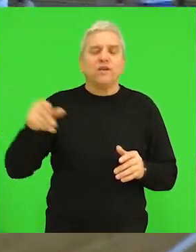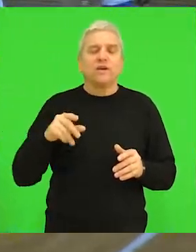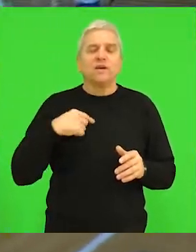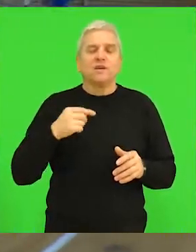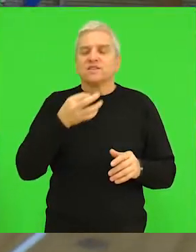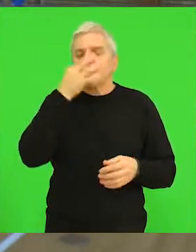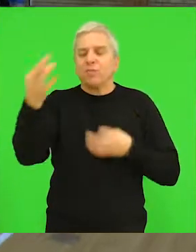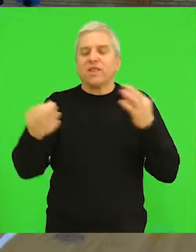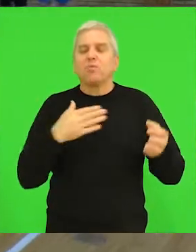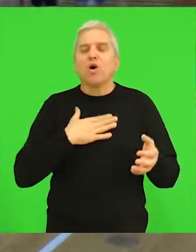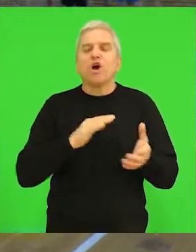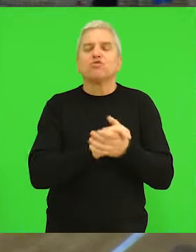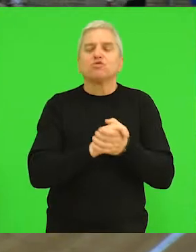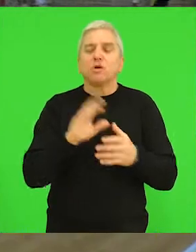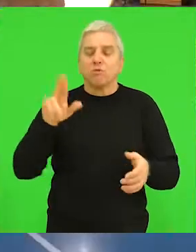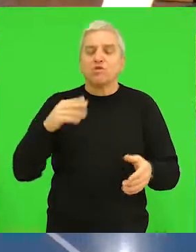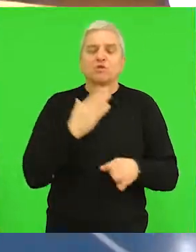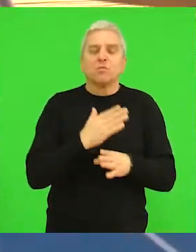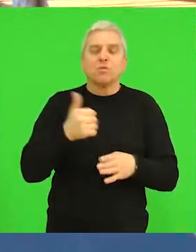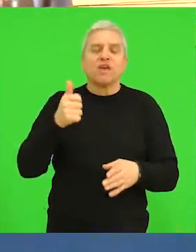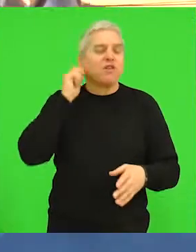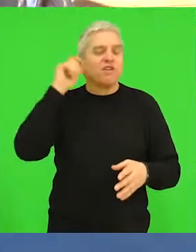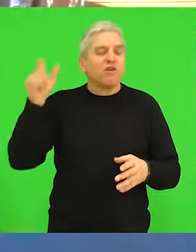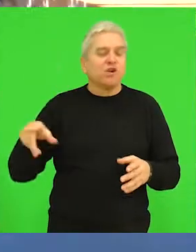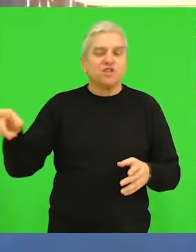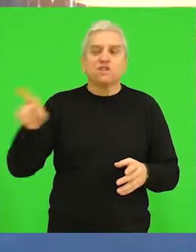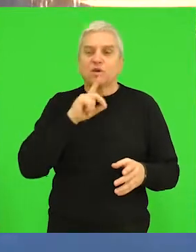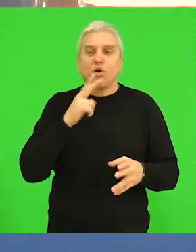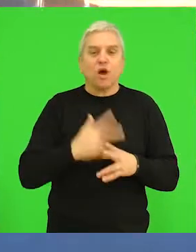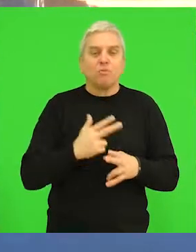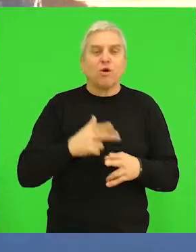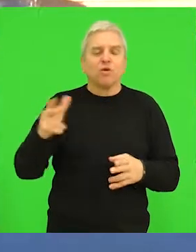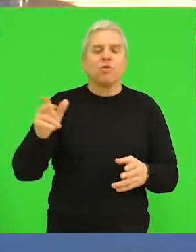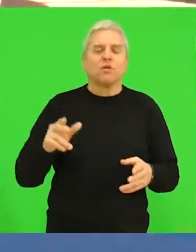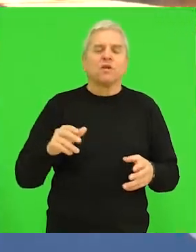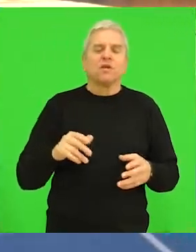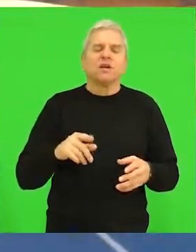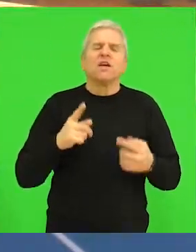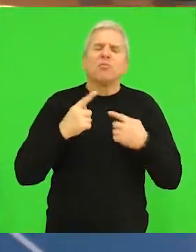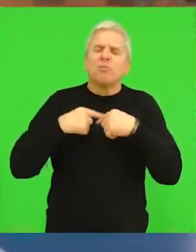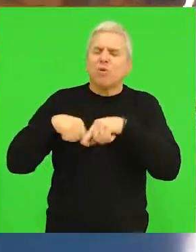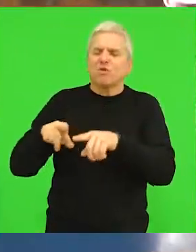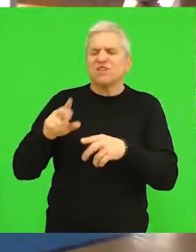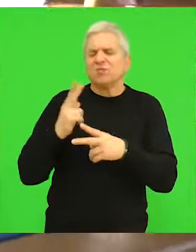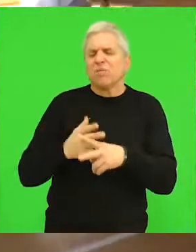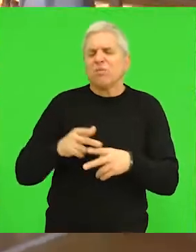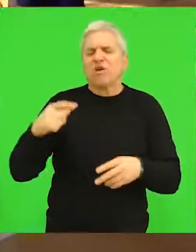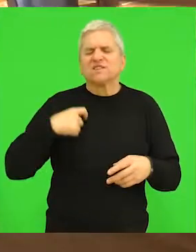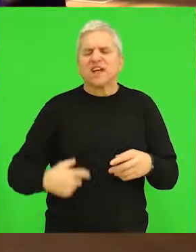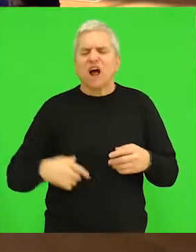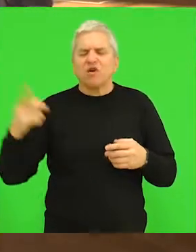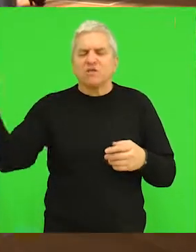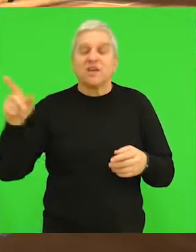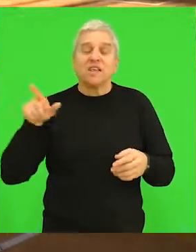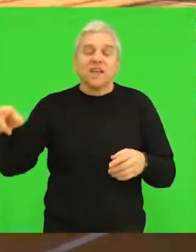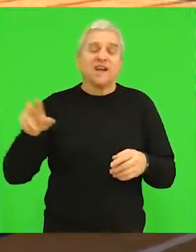Obavestila sam, pital sam ove drugare da li bi mogli da pomoćemo jednoj devojčici koja je bolujeo dosta redke bolesti i